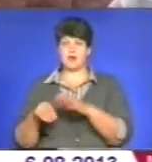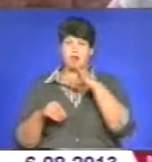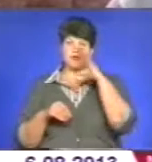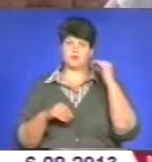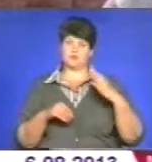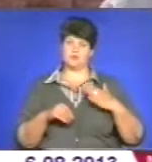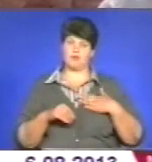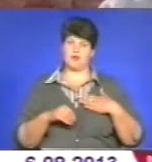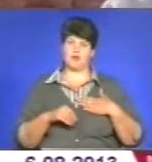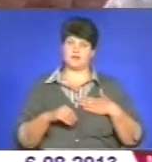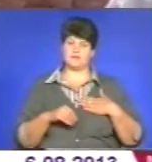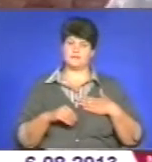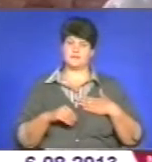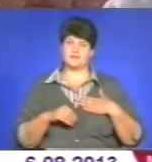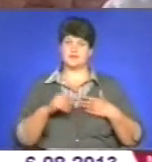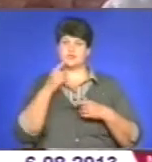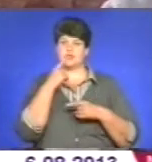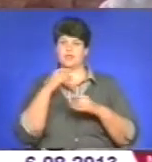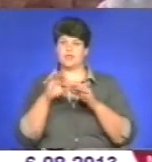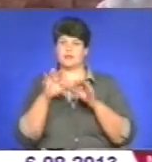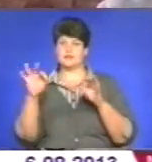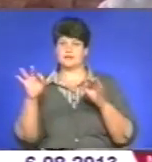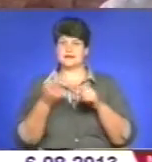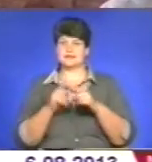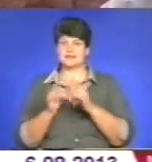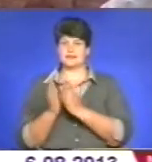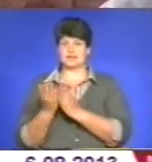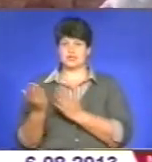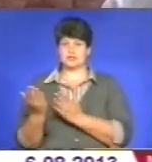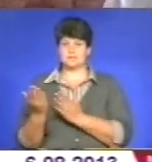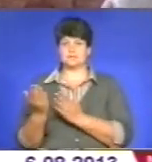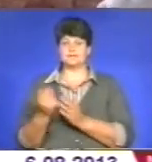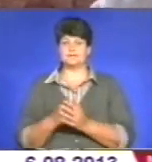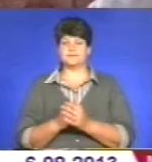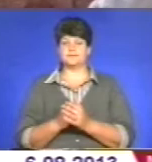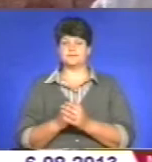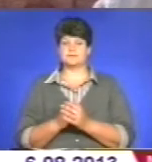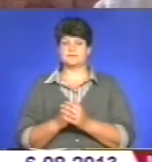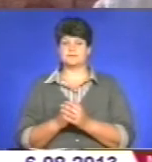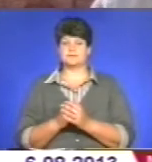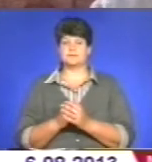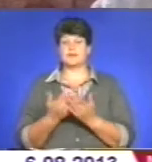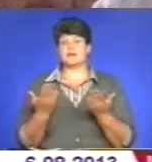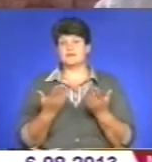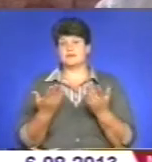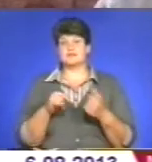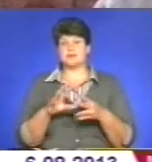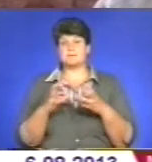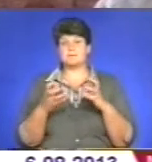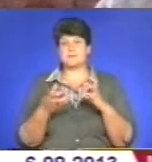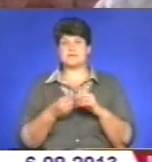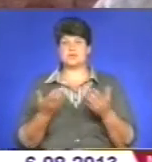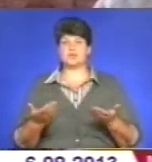Якраз червона нитка оцієї книжки, десь так йде про півсуки